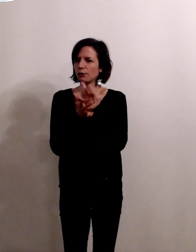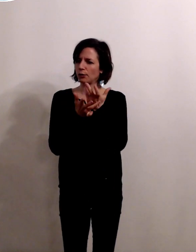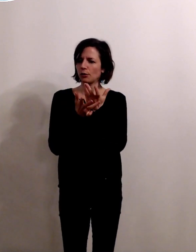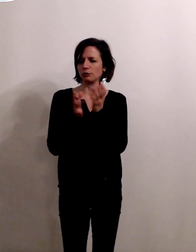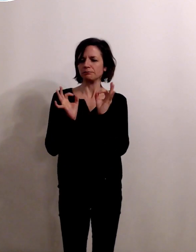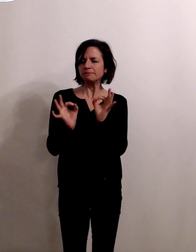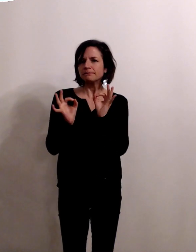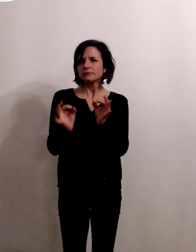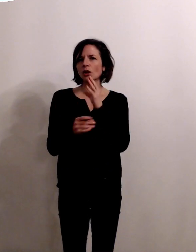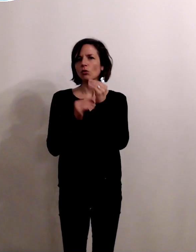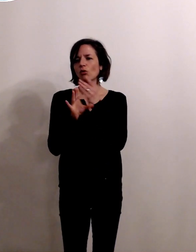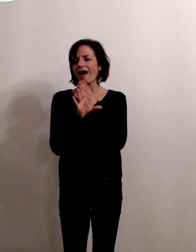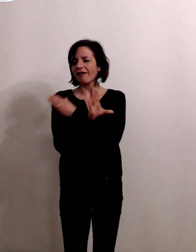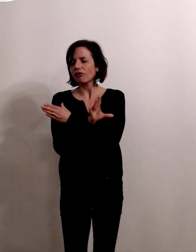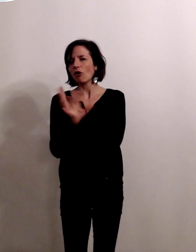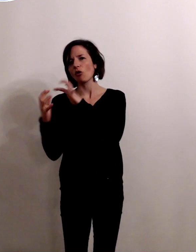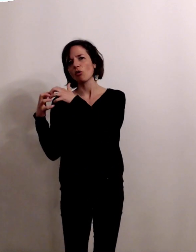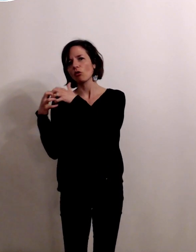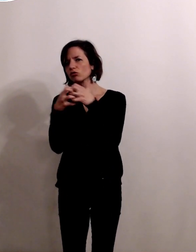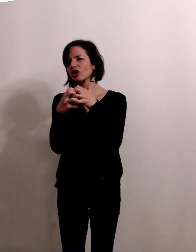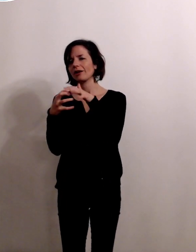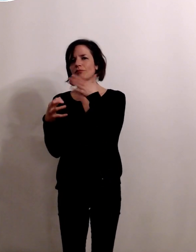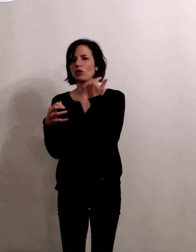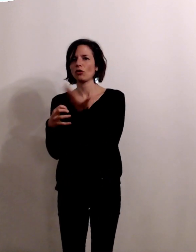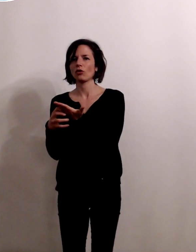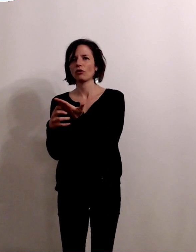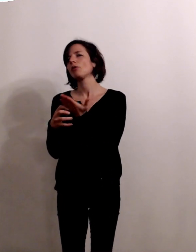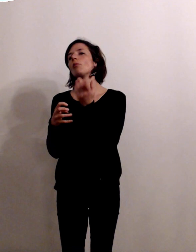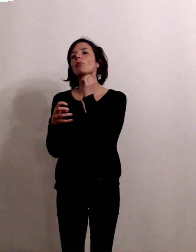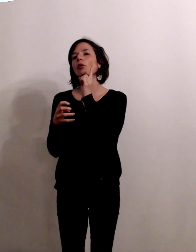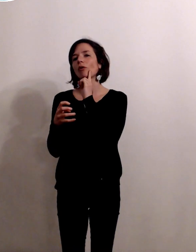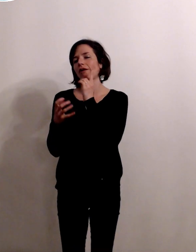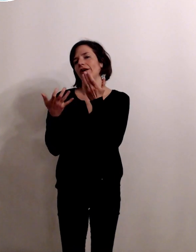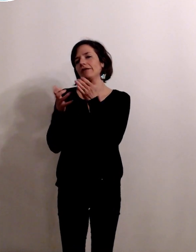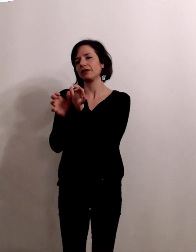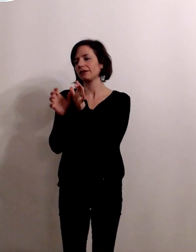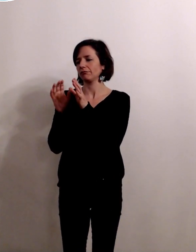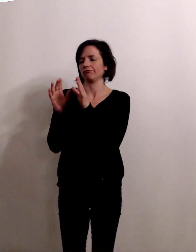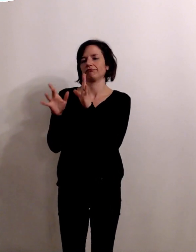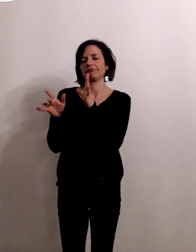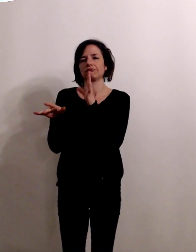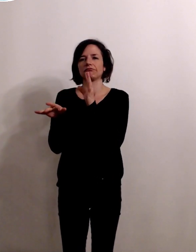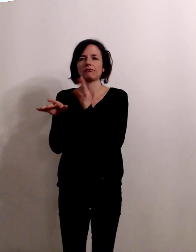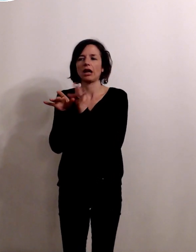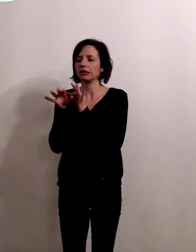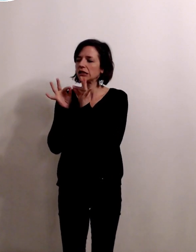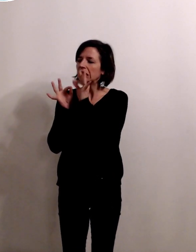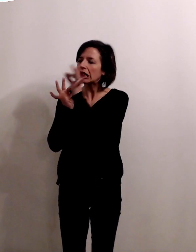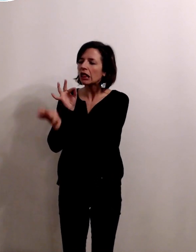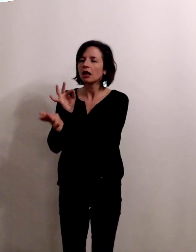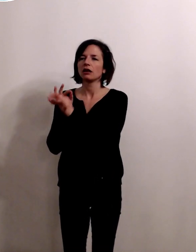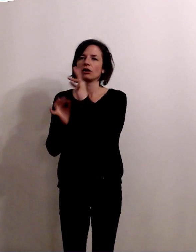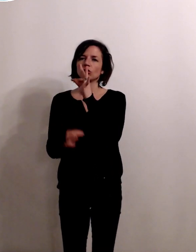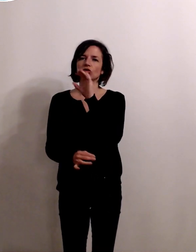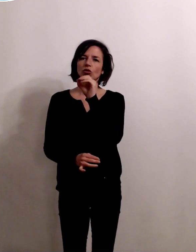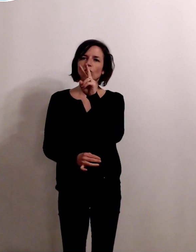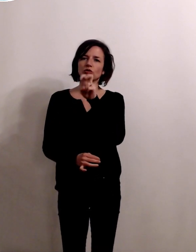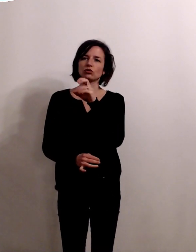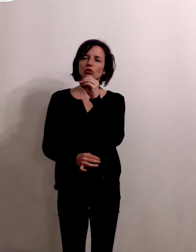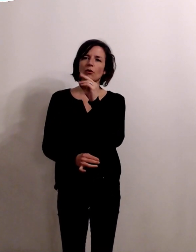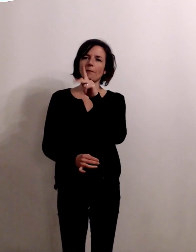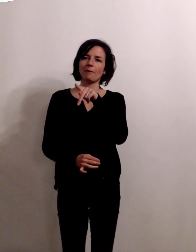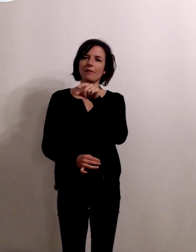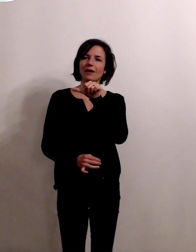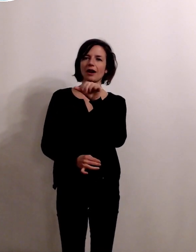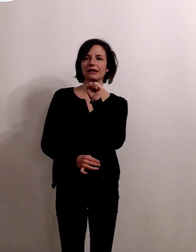congelées complètement pour éviter la transmission de la toxoplasmose voilà après les mains propres et puis